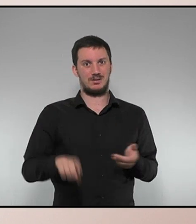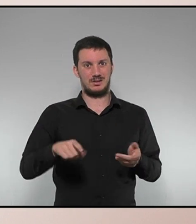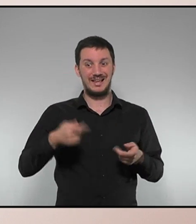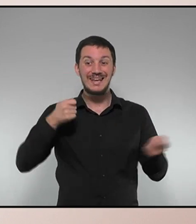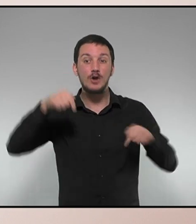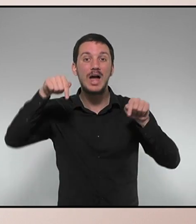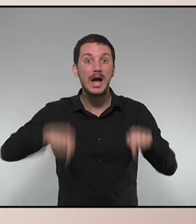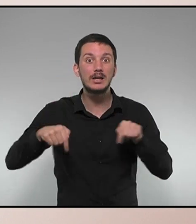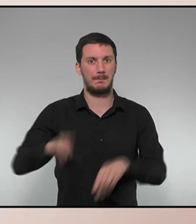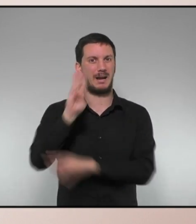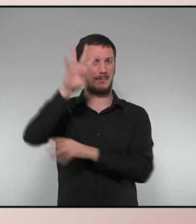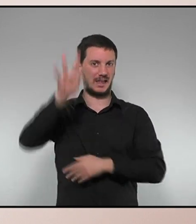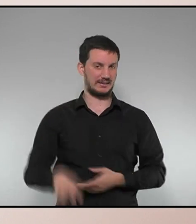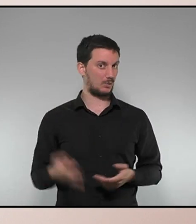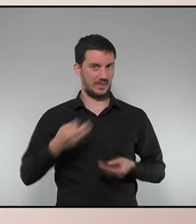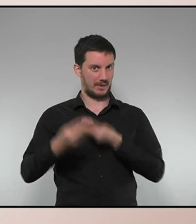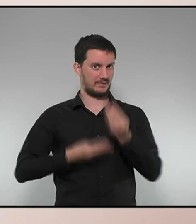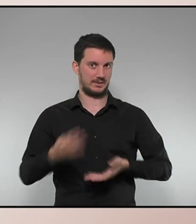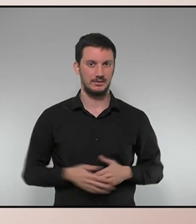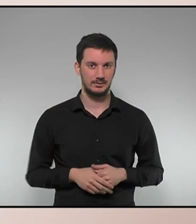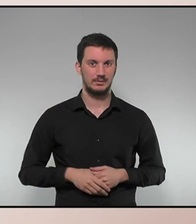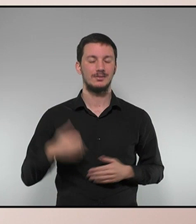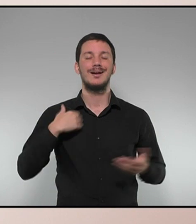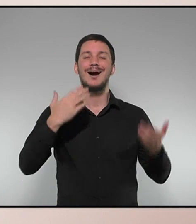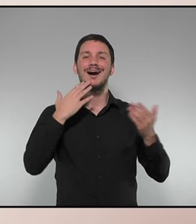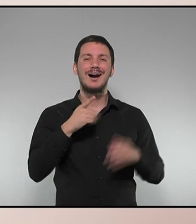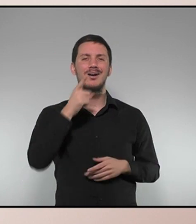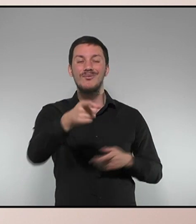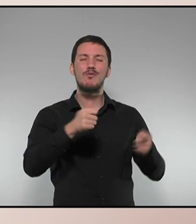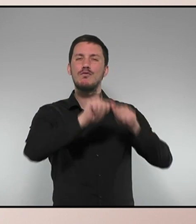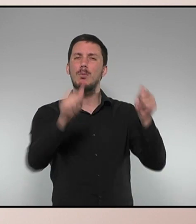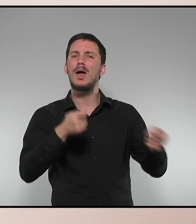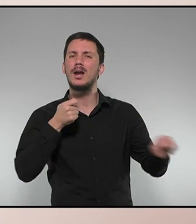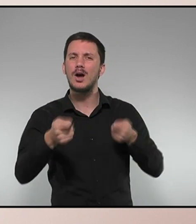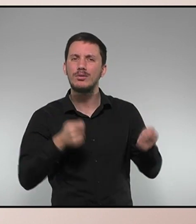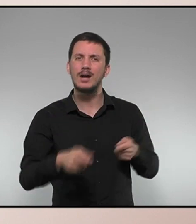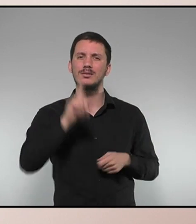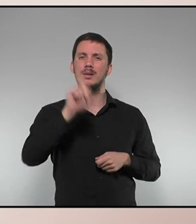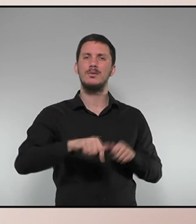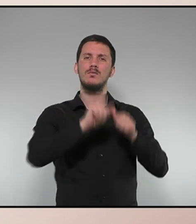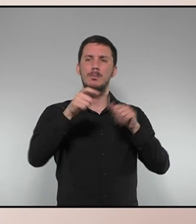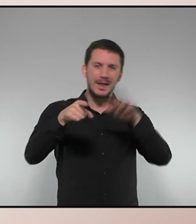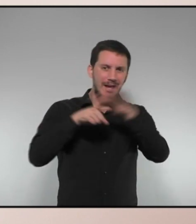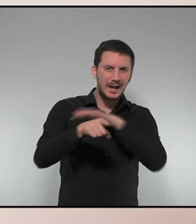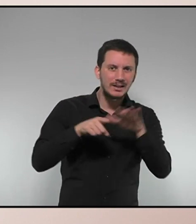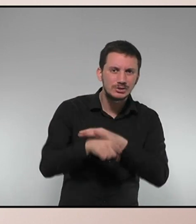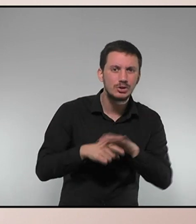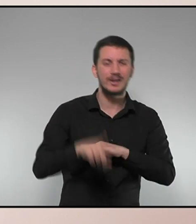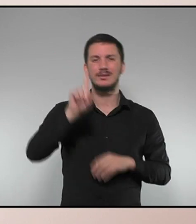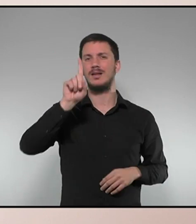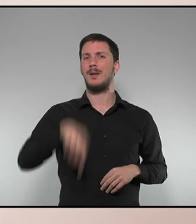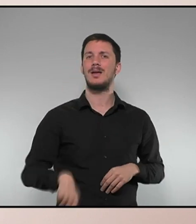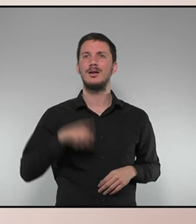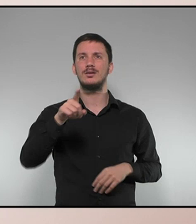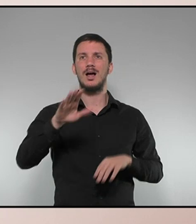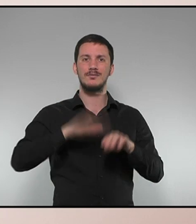I una cosa que li hem d'agrair, en la manera com vostès negocien, en la manera com vostès estan gestionant, en la manera com vostès deixen que